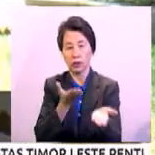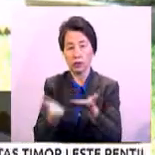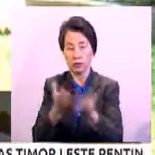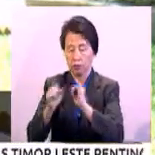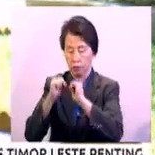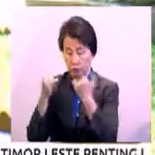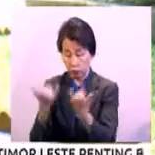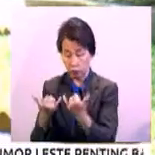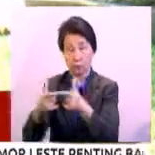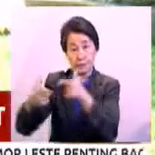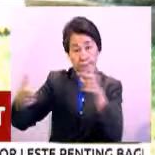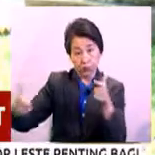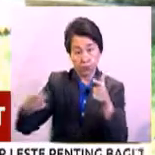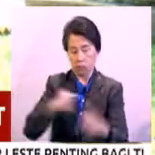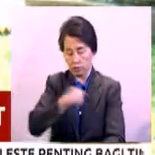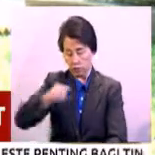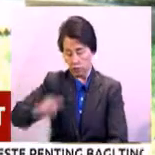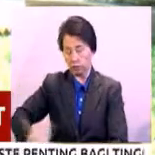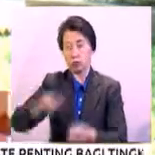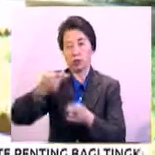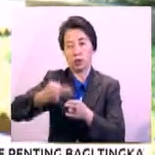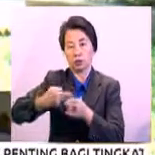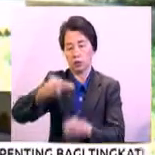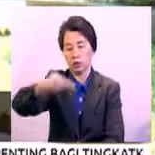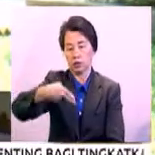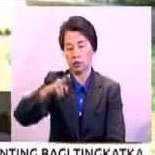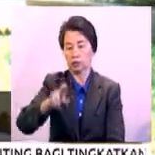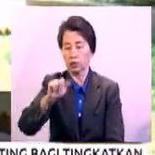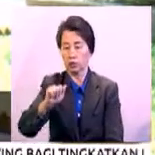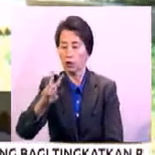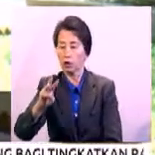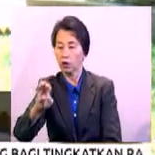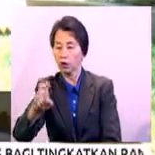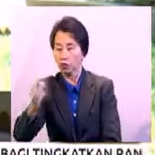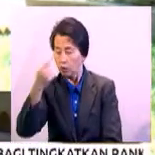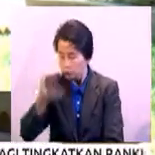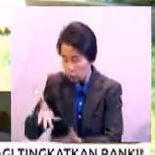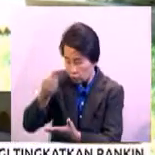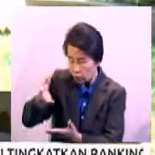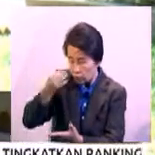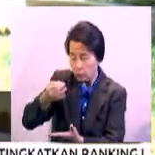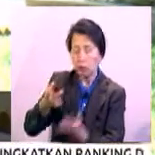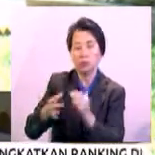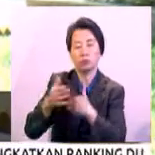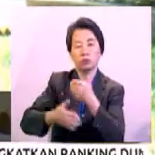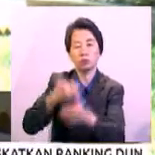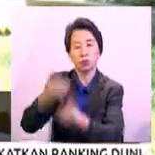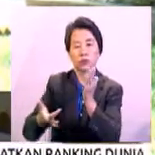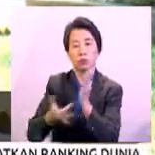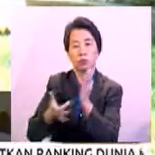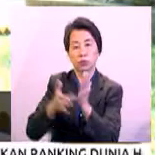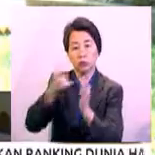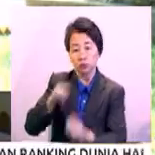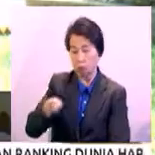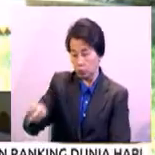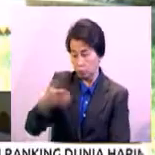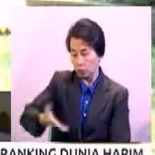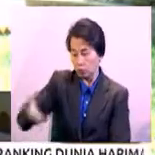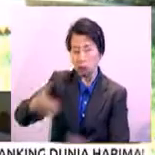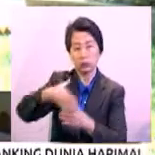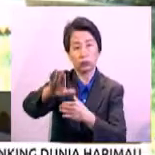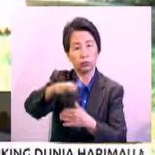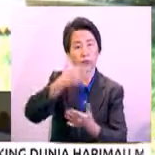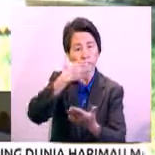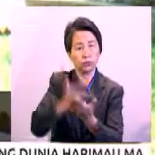syarikat gergasi Cina iaitu Huawei bagi mempelajari kemajuan teknologi kerana produk mereka jauh lebih